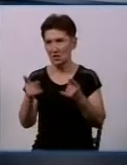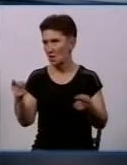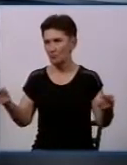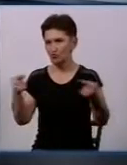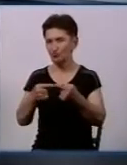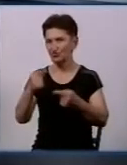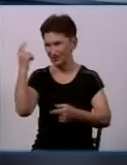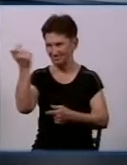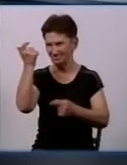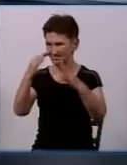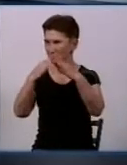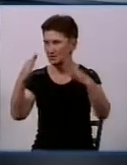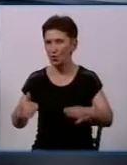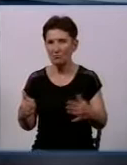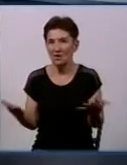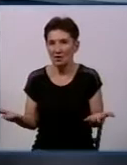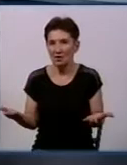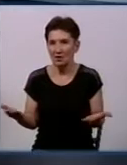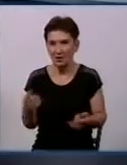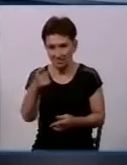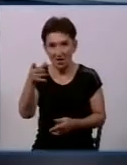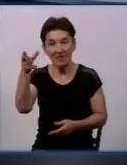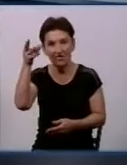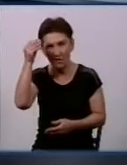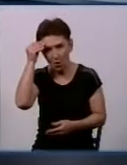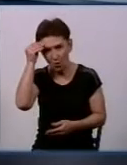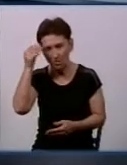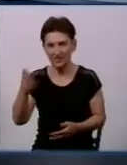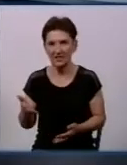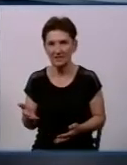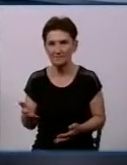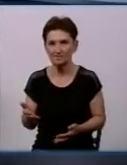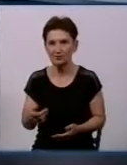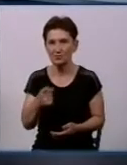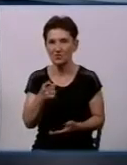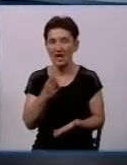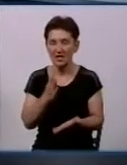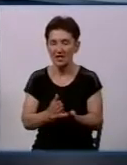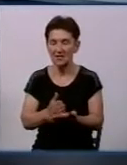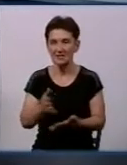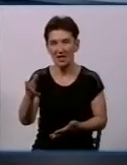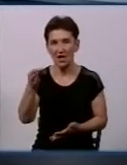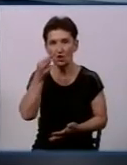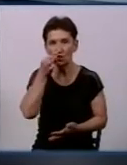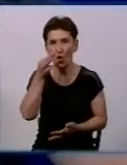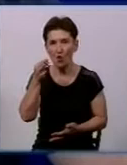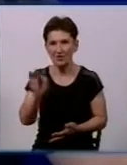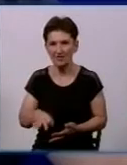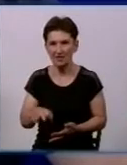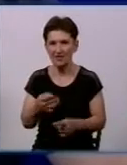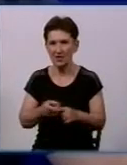немає цих гідрантів. Чи враховували ви в своїй роботі? Виходячи з досвіду, який вже був неодночасно і неодноразово